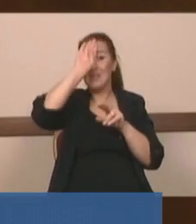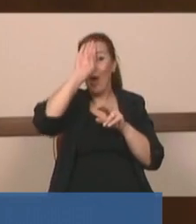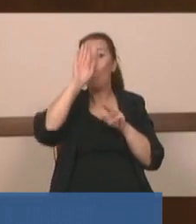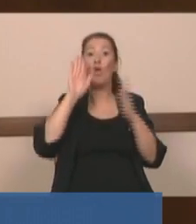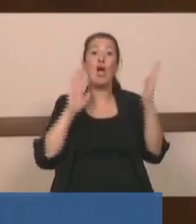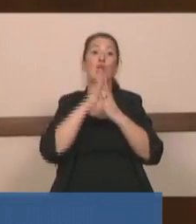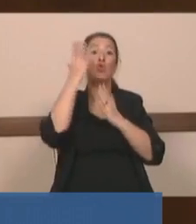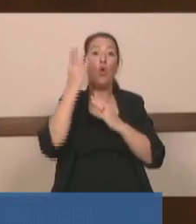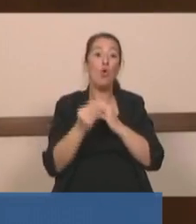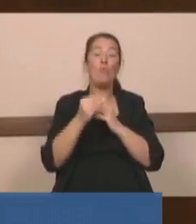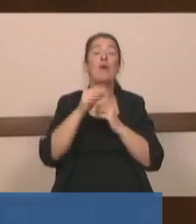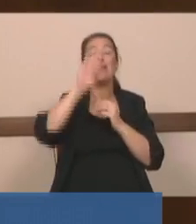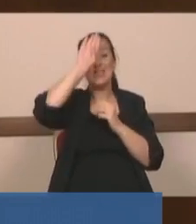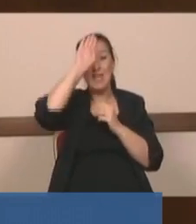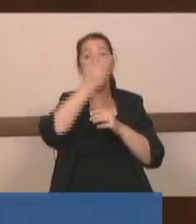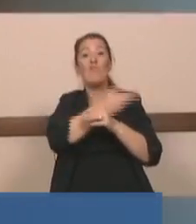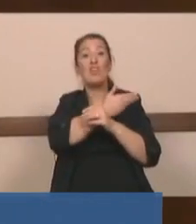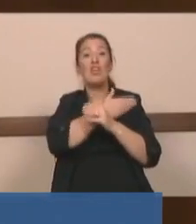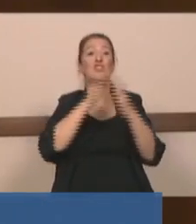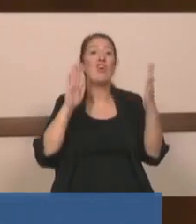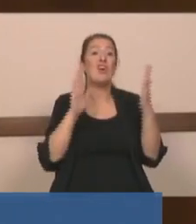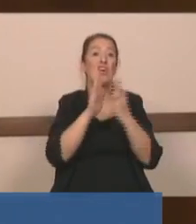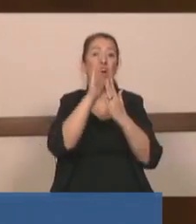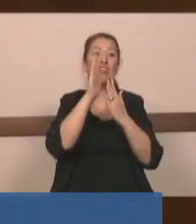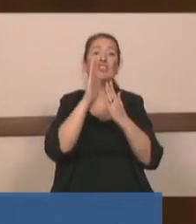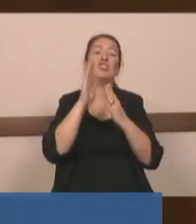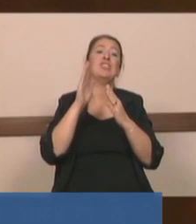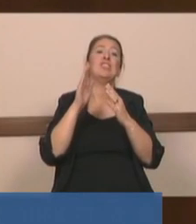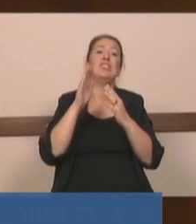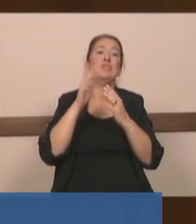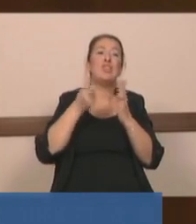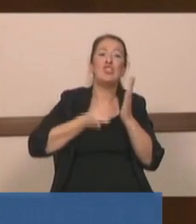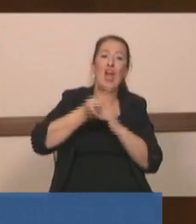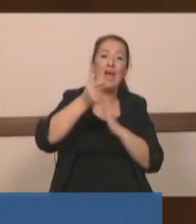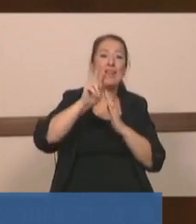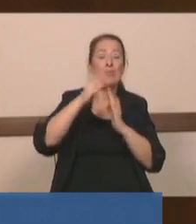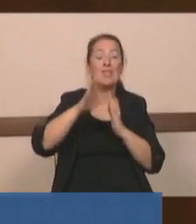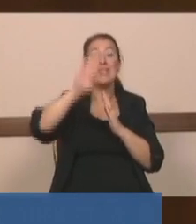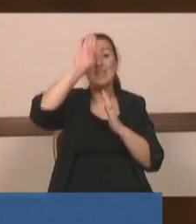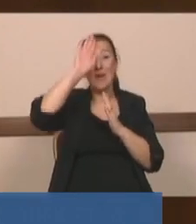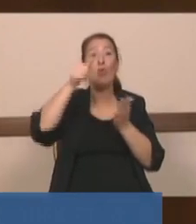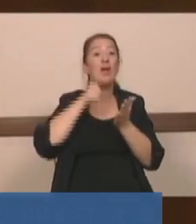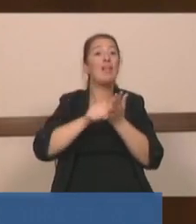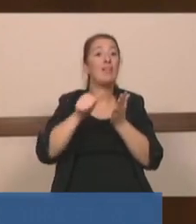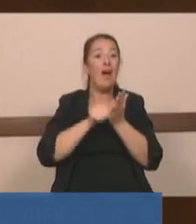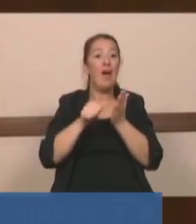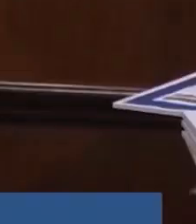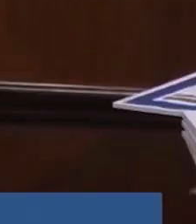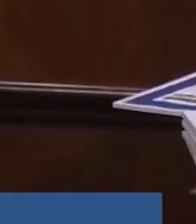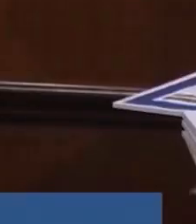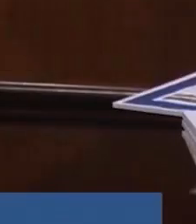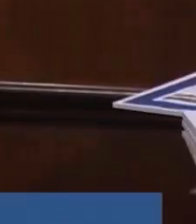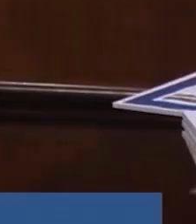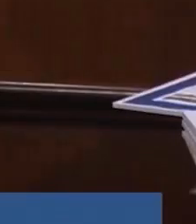karşı cinayettir. Kanal İstanbul'a karşı olmak İstanbul'un tarihine ve çevresine karşı felakettir.